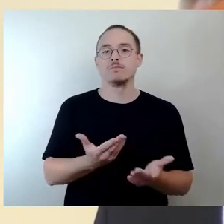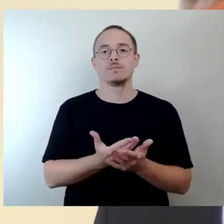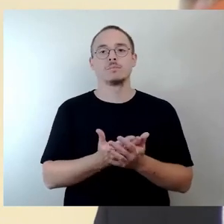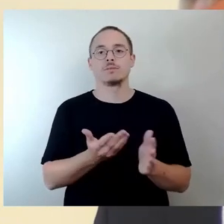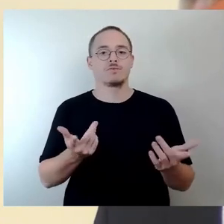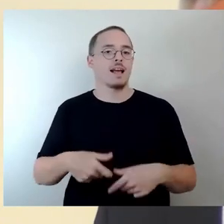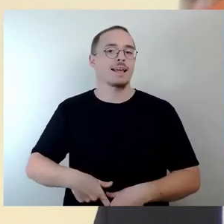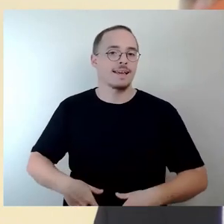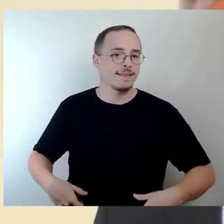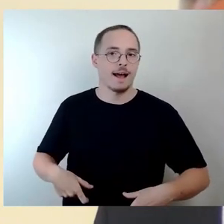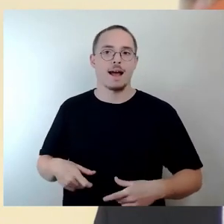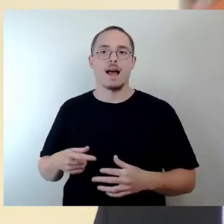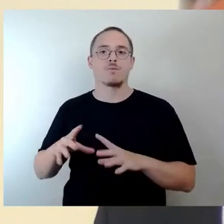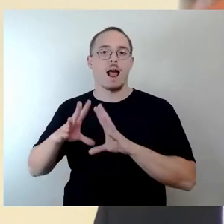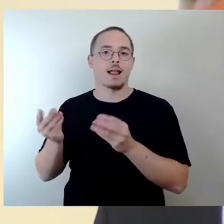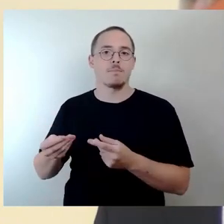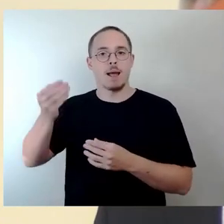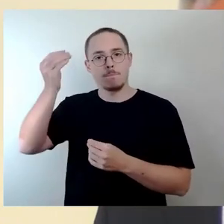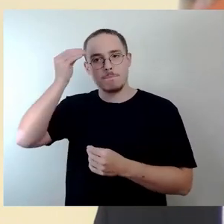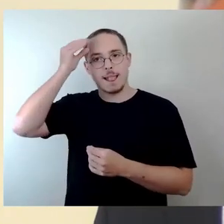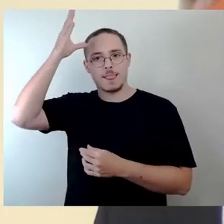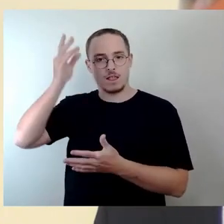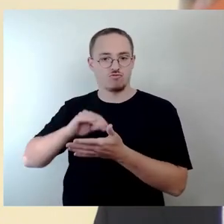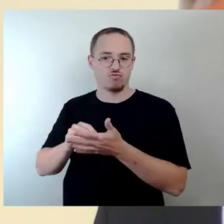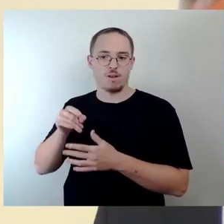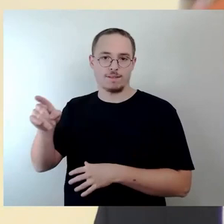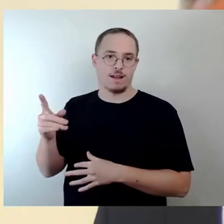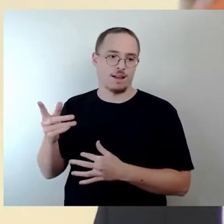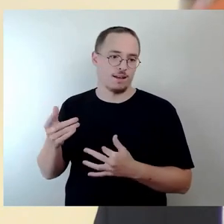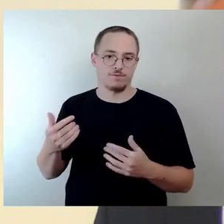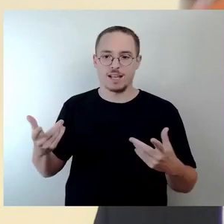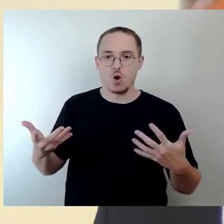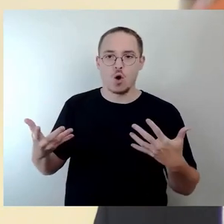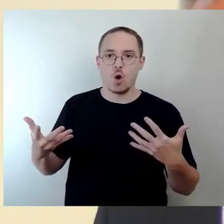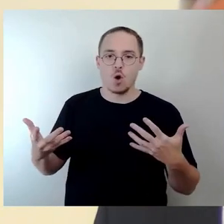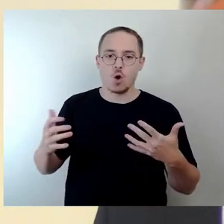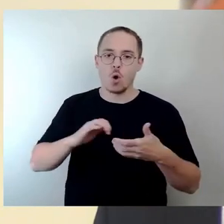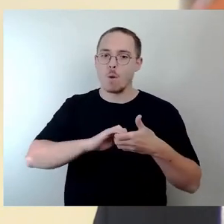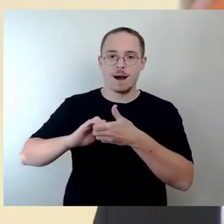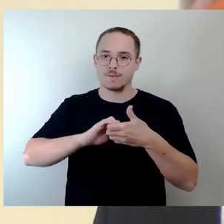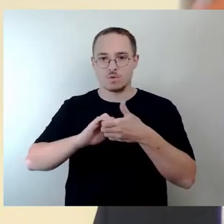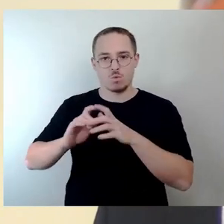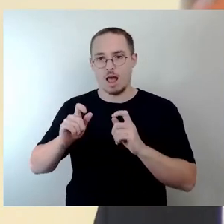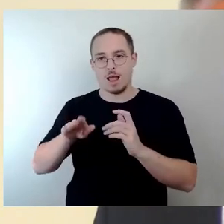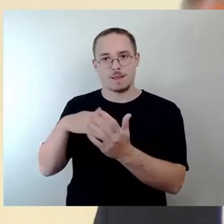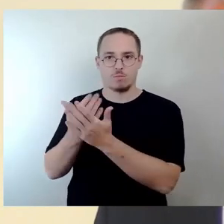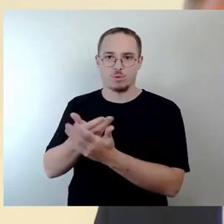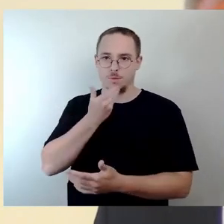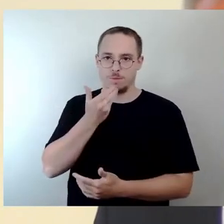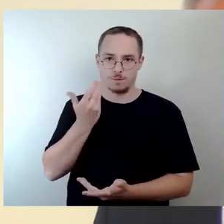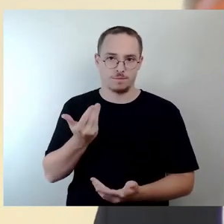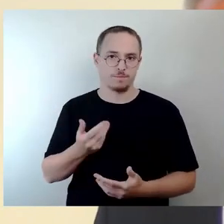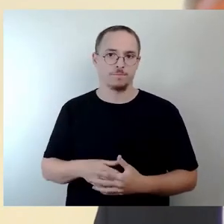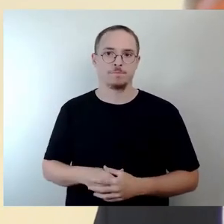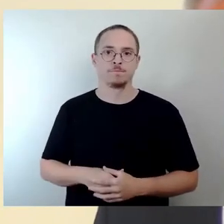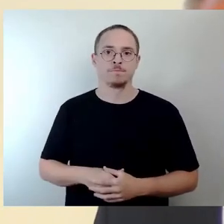allgemeinbildenden Schulen, Wegfall Musikschützenangebote in Grundschulen, Wegfall von Ensembles unter bisheriger Leitung von